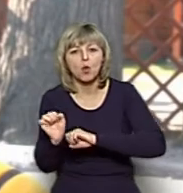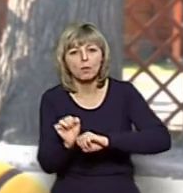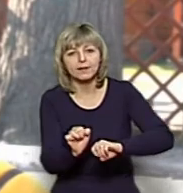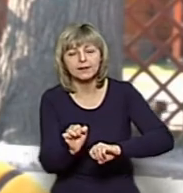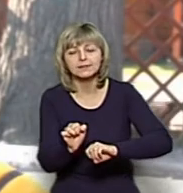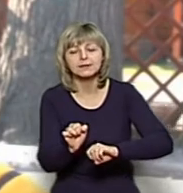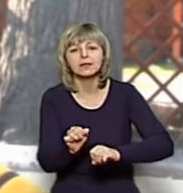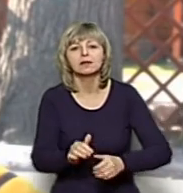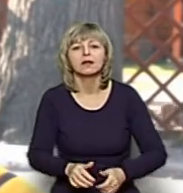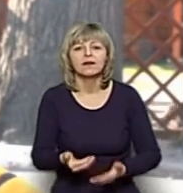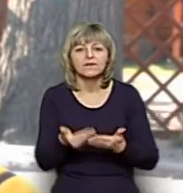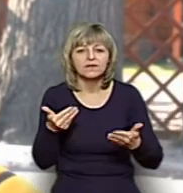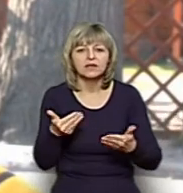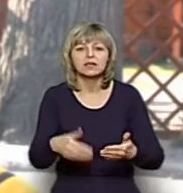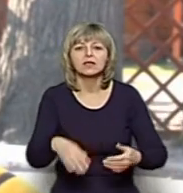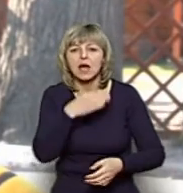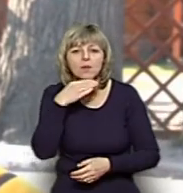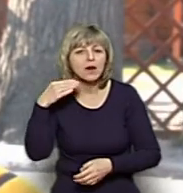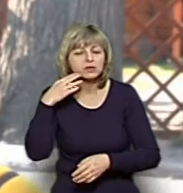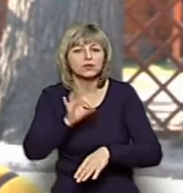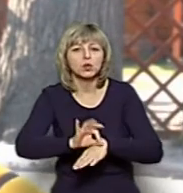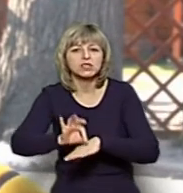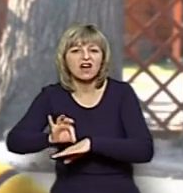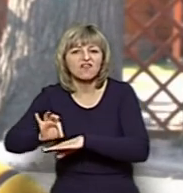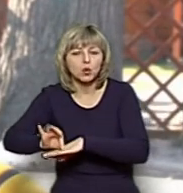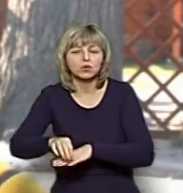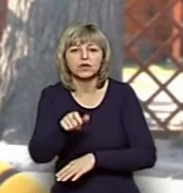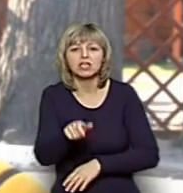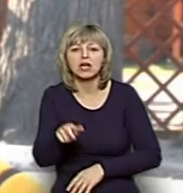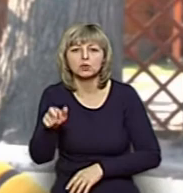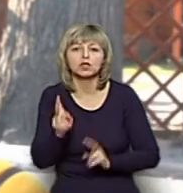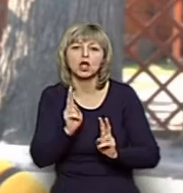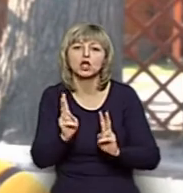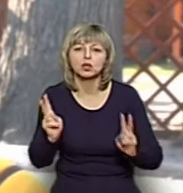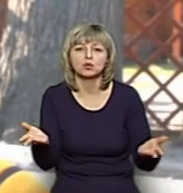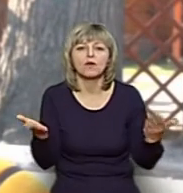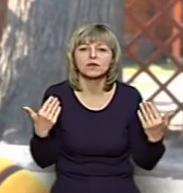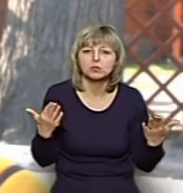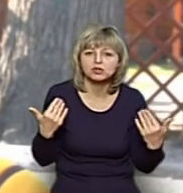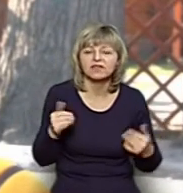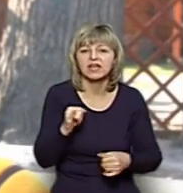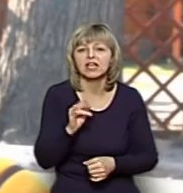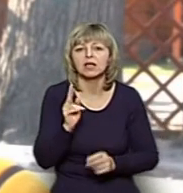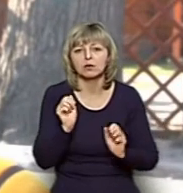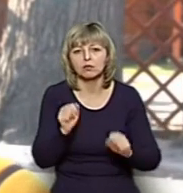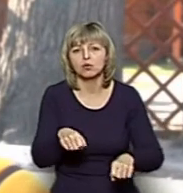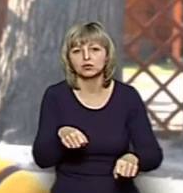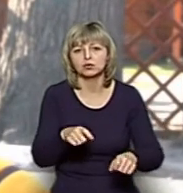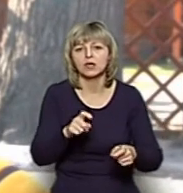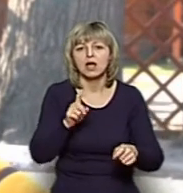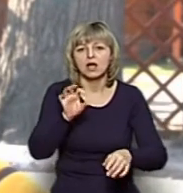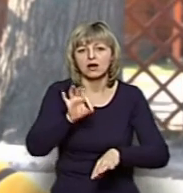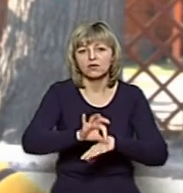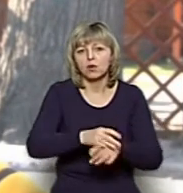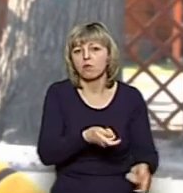від масового захворювання тих людей, які відпочивають, і які можуть принести цю всю хворобу до